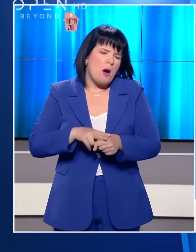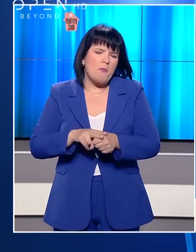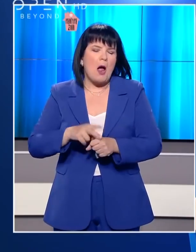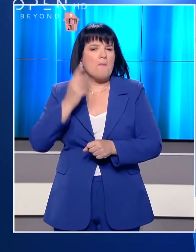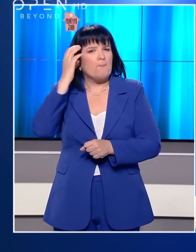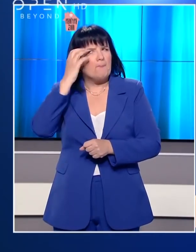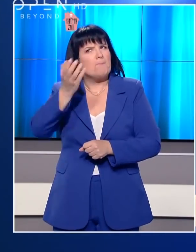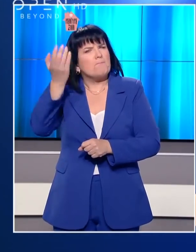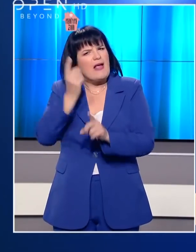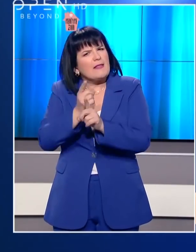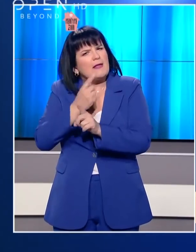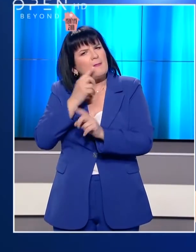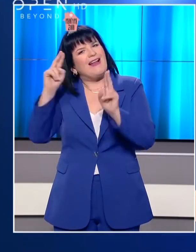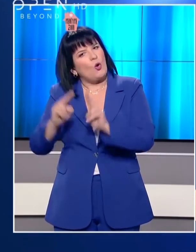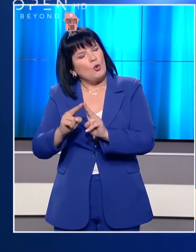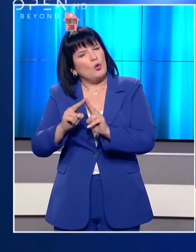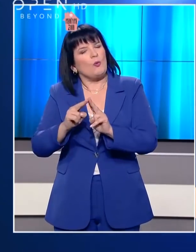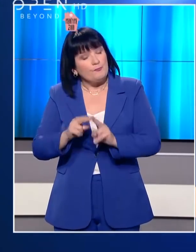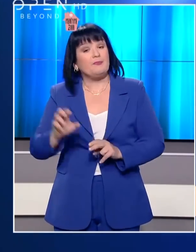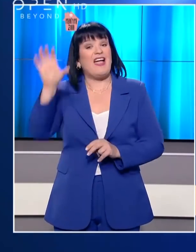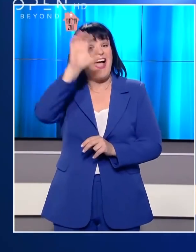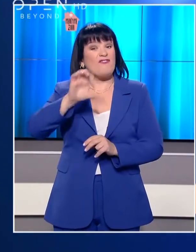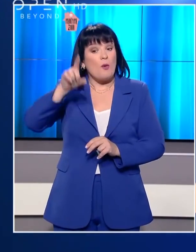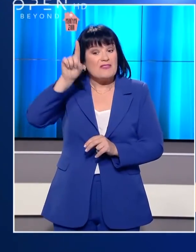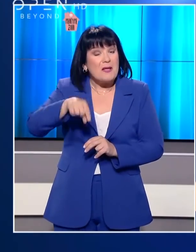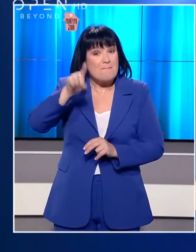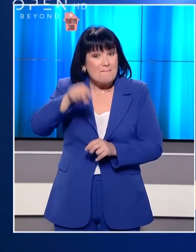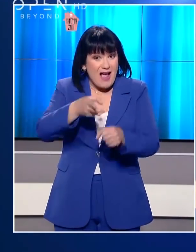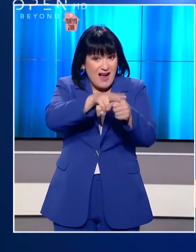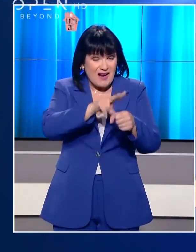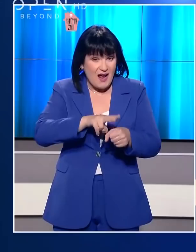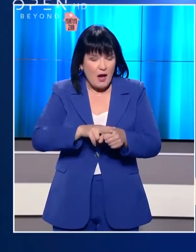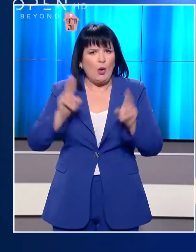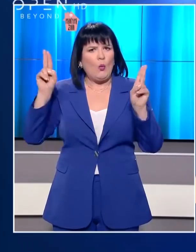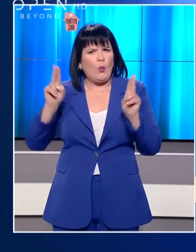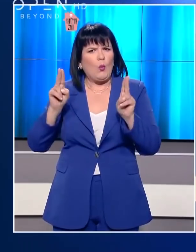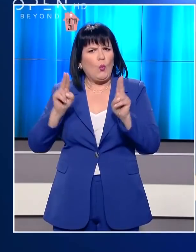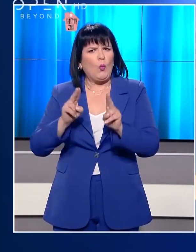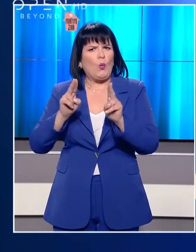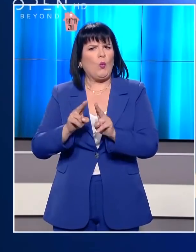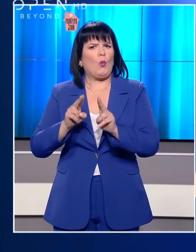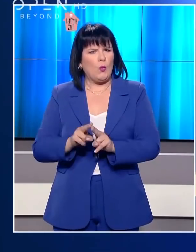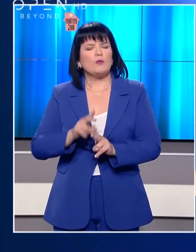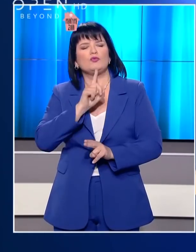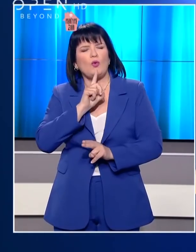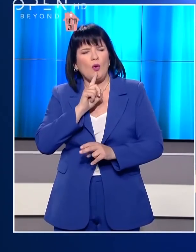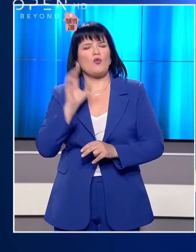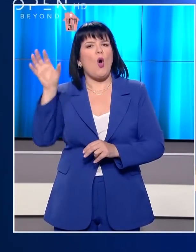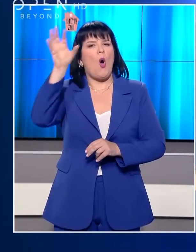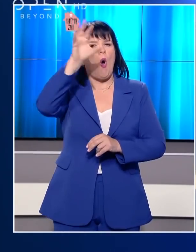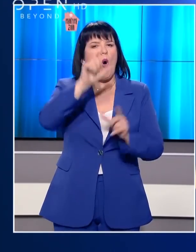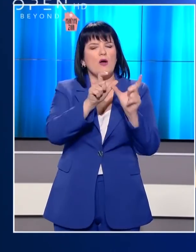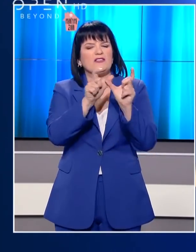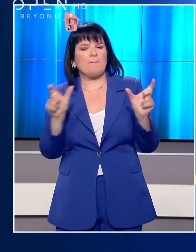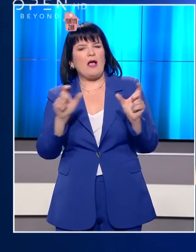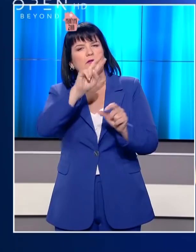υπολόγιζαν αρχικά οι ειδικοί. Στην Ευρώπη ο ημερήσιος αριθμός των νεκρών μειώνεται όλο και περισσότερο και μία-μία οι χώρες άρχισαν